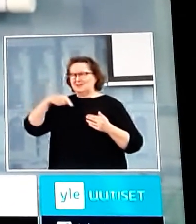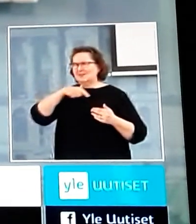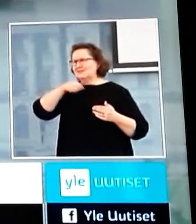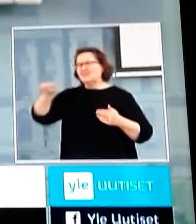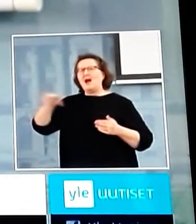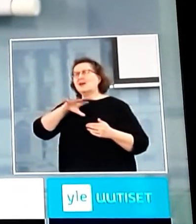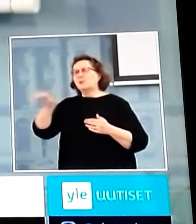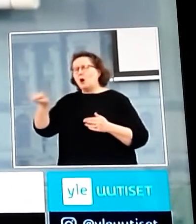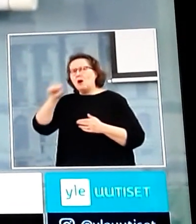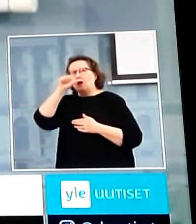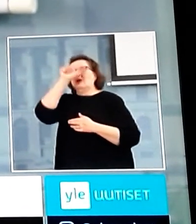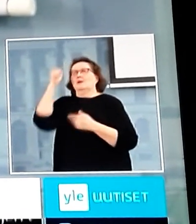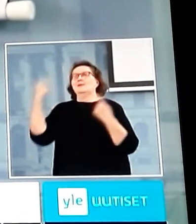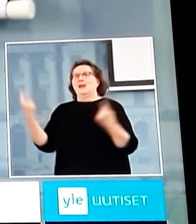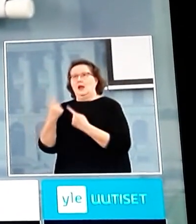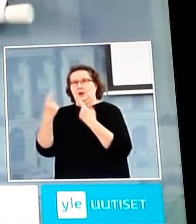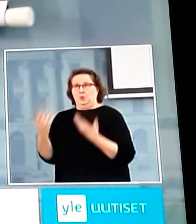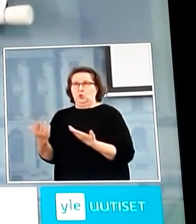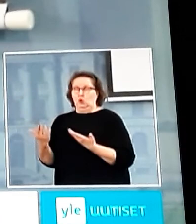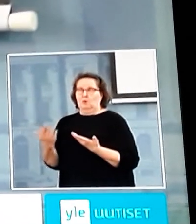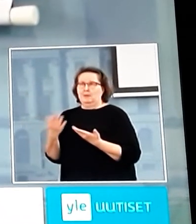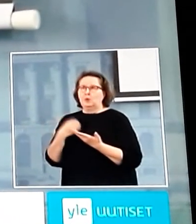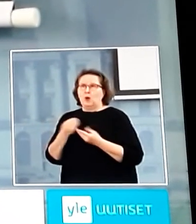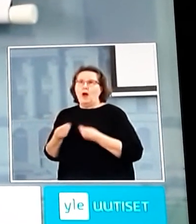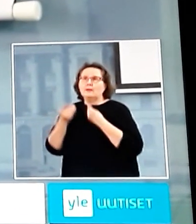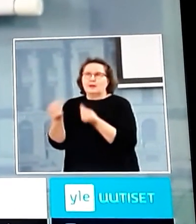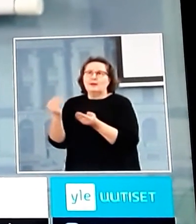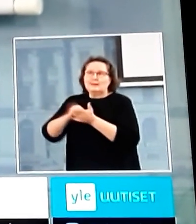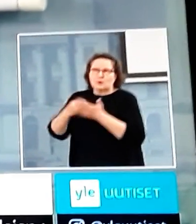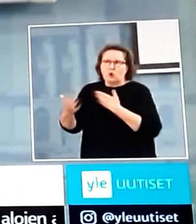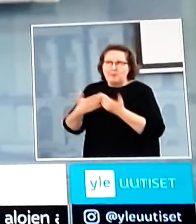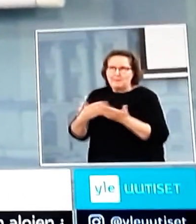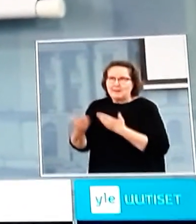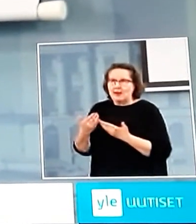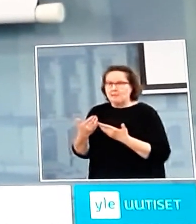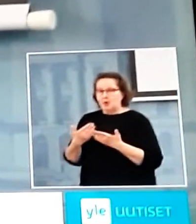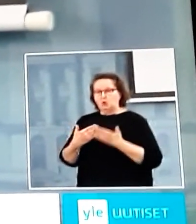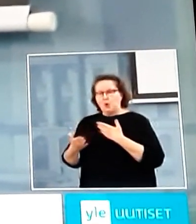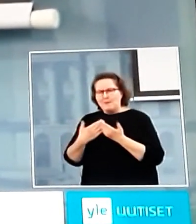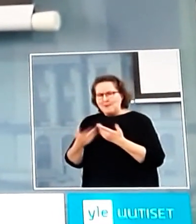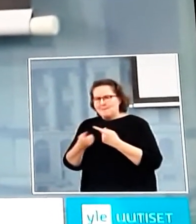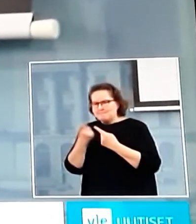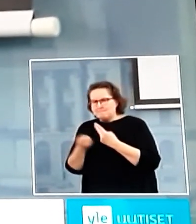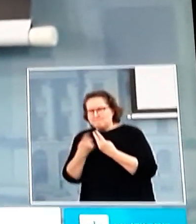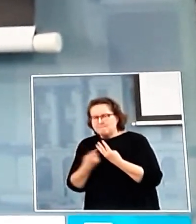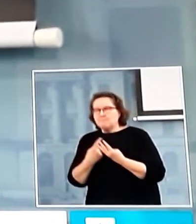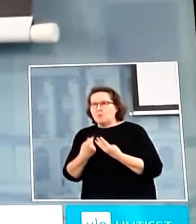tullamme antamaan liikaa toimenpiteitä ja niitä kerromme, kun toimenpiteet tulee.